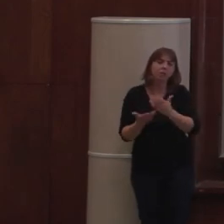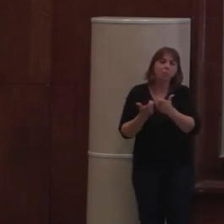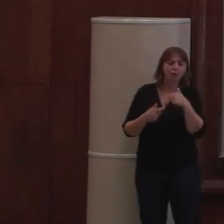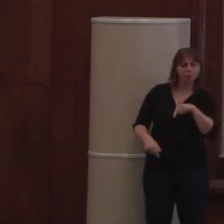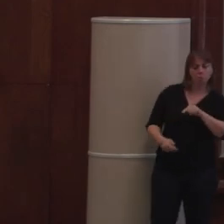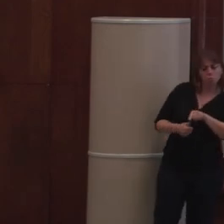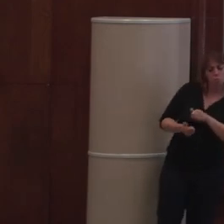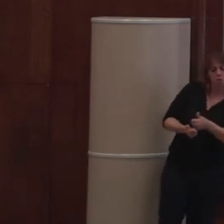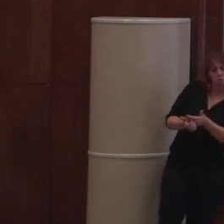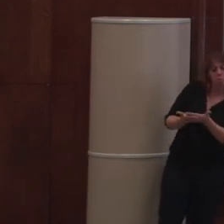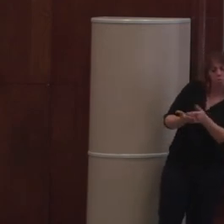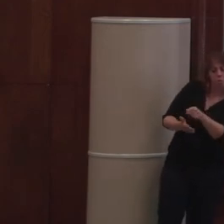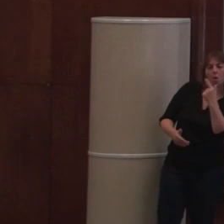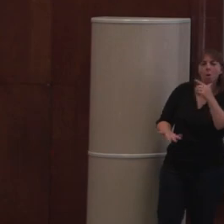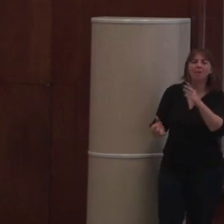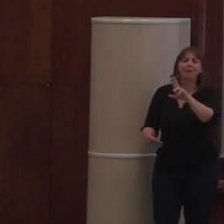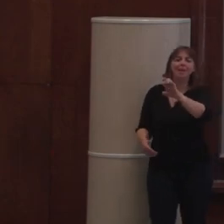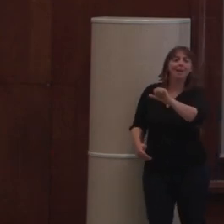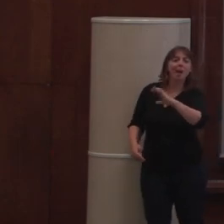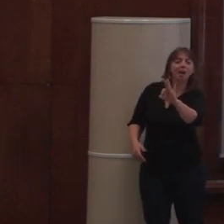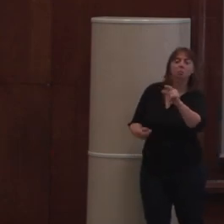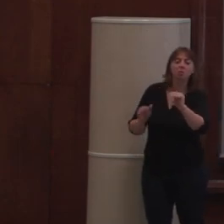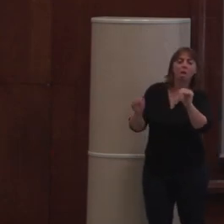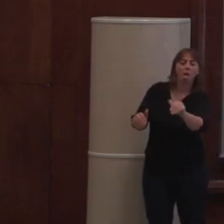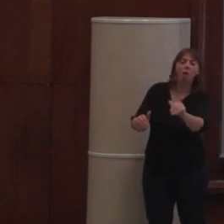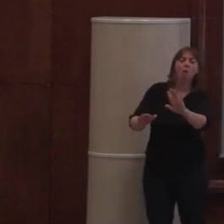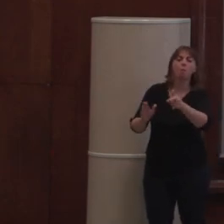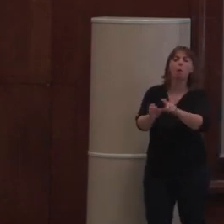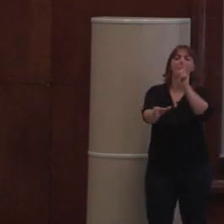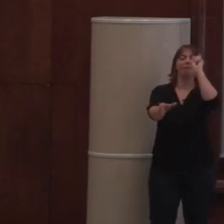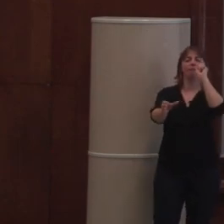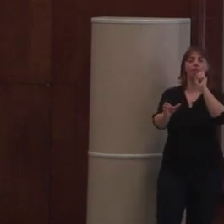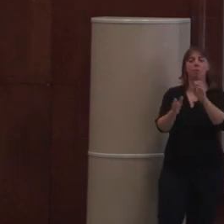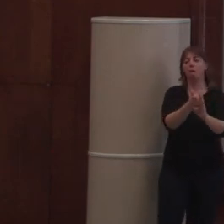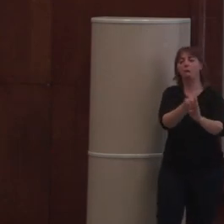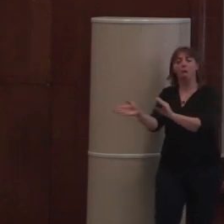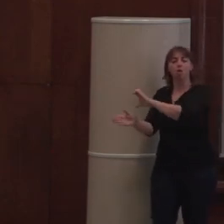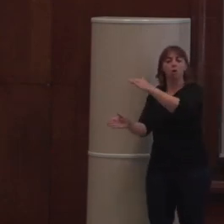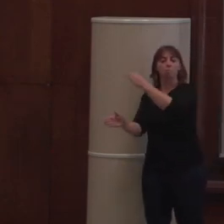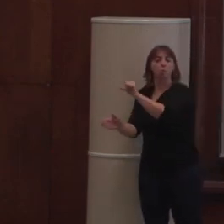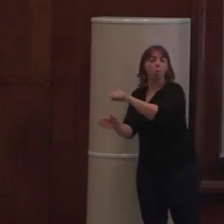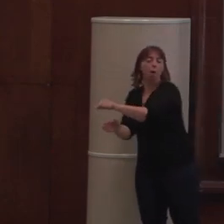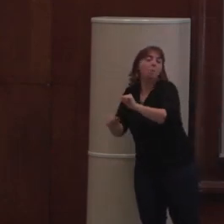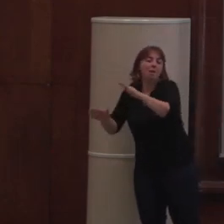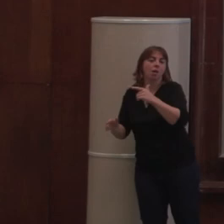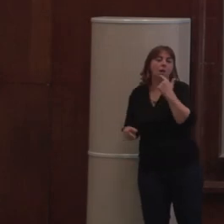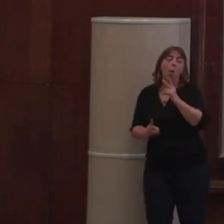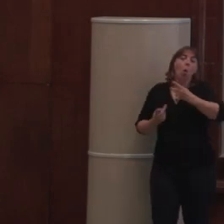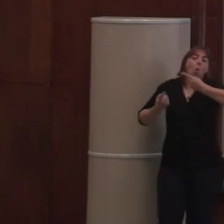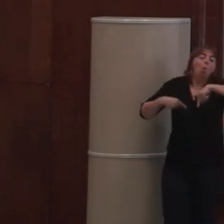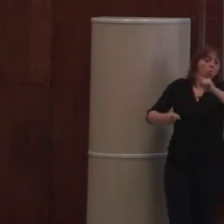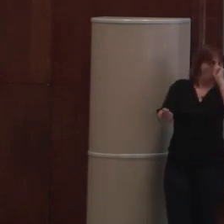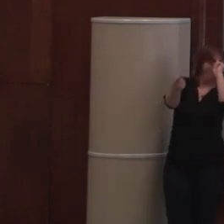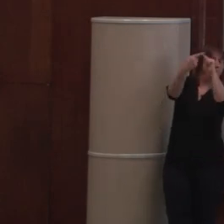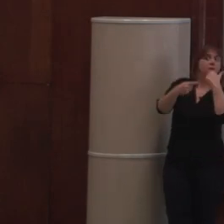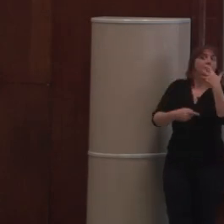c'est en déclin, on le jette et on passe à autre chose. On va suivre la tendance. Le but, c'est quand même de fournir des implémentations les plus larges possibles. Donc, peut-être un jour, il y